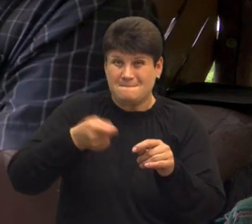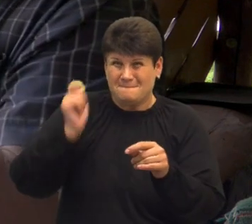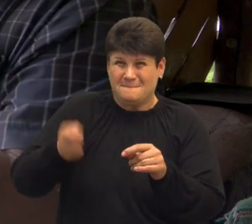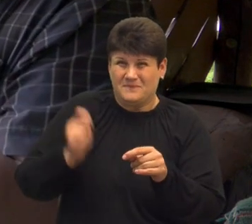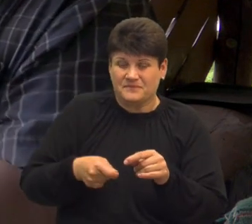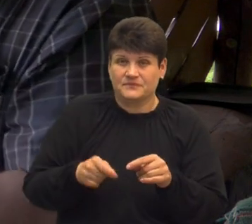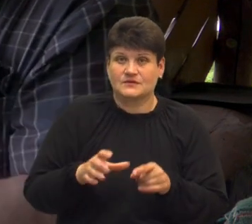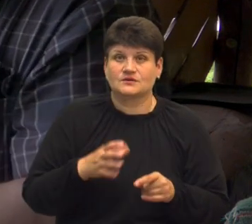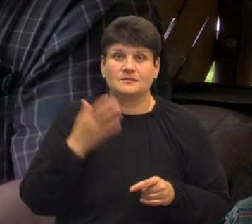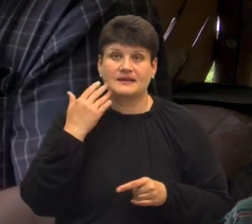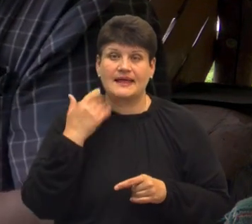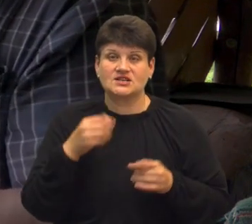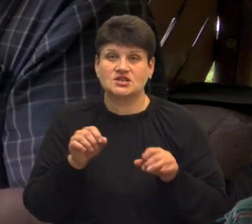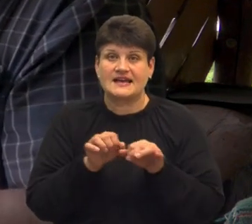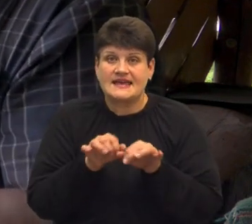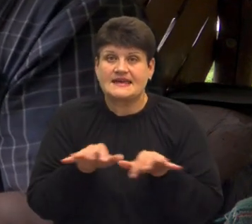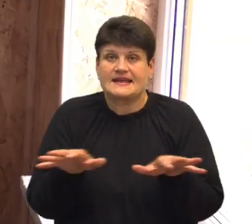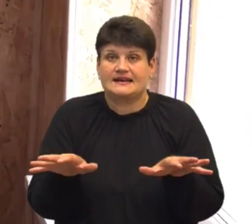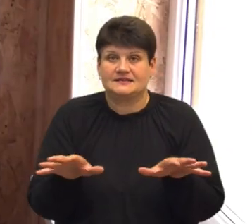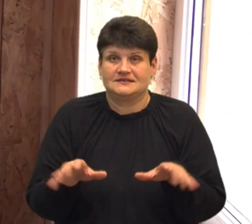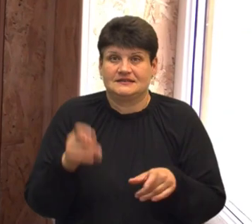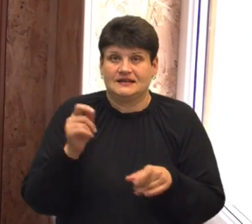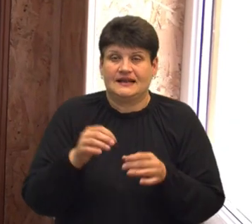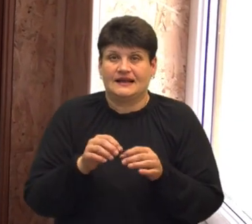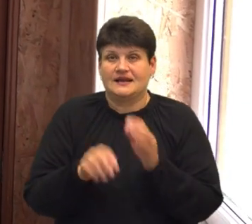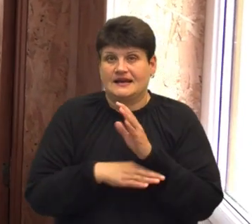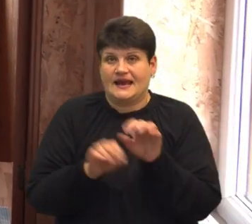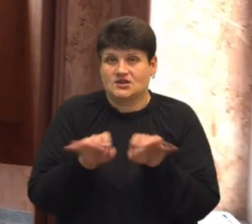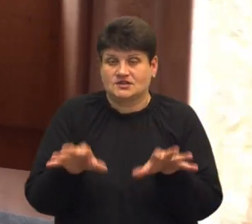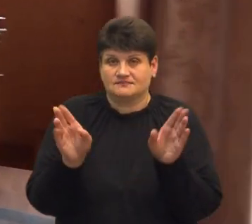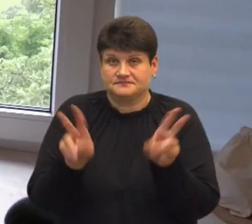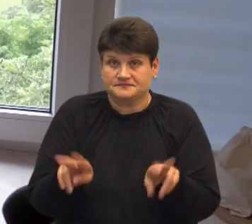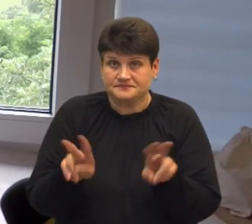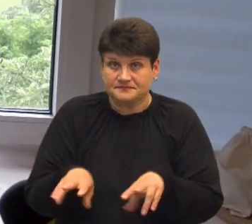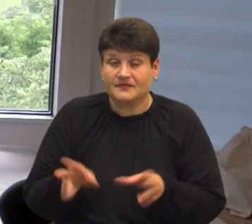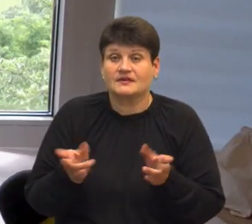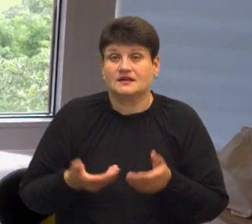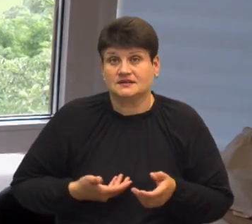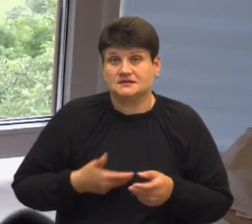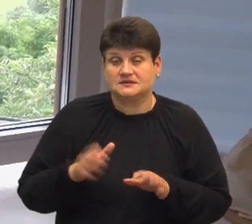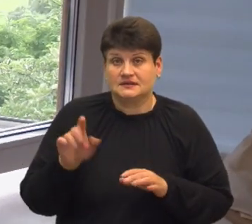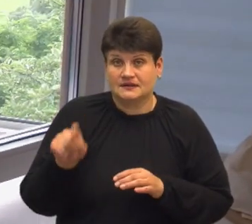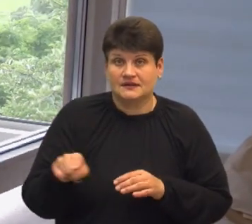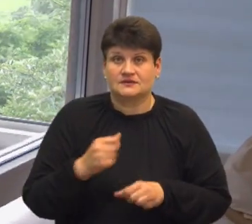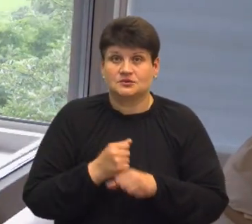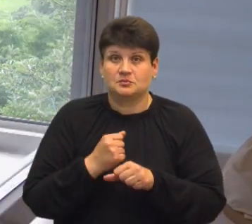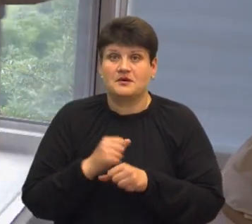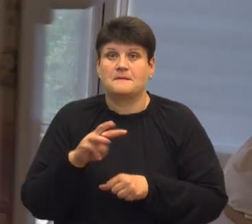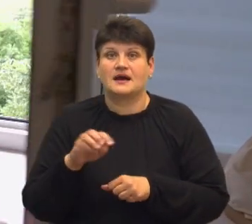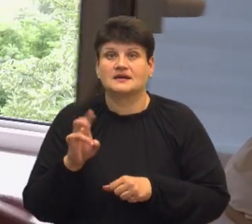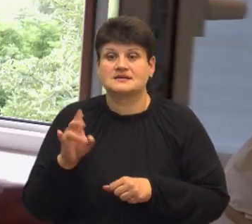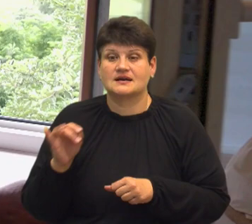легше затримувалися гелячки. І так вони і поселилися. Аби спостерігати за лелеками, Володимир облаштував мансардну кімнату.